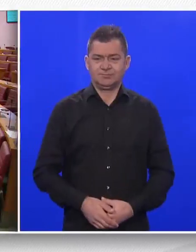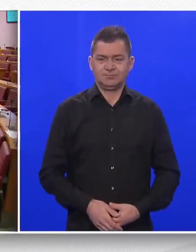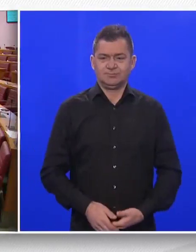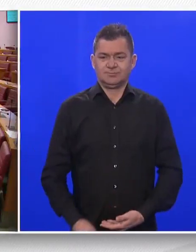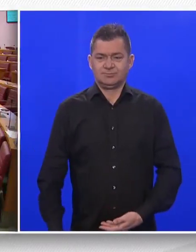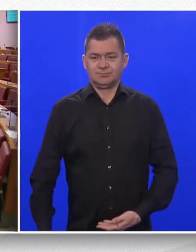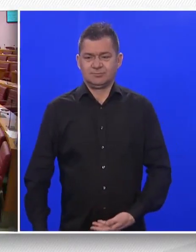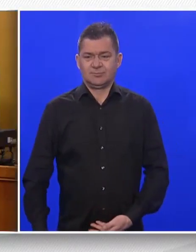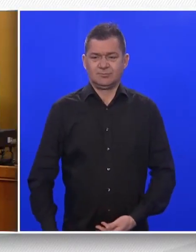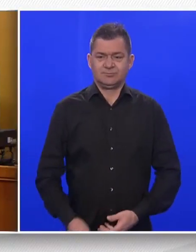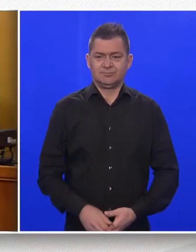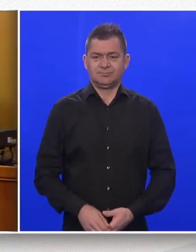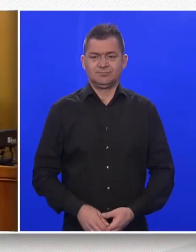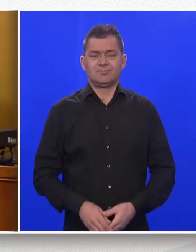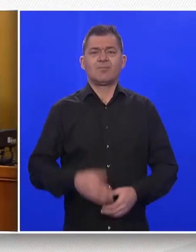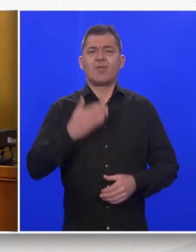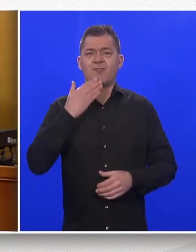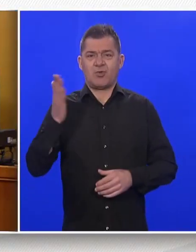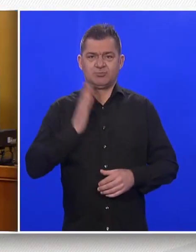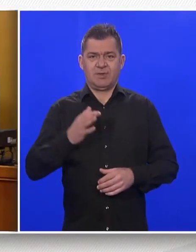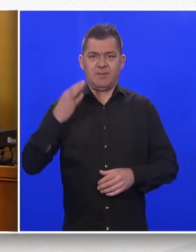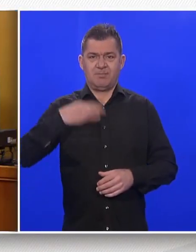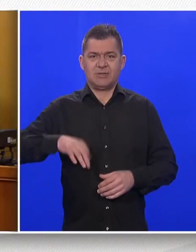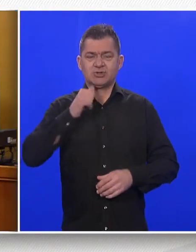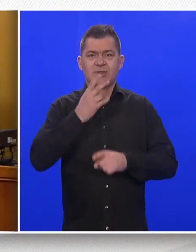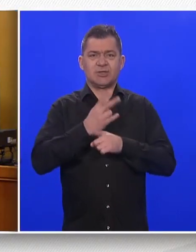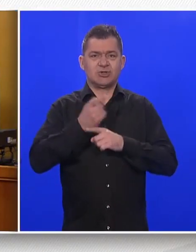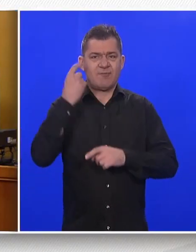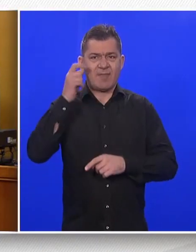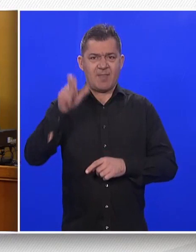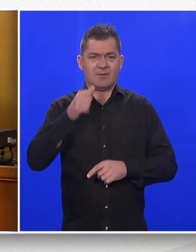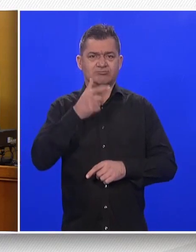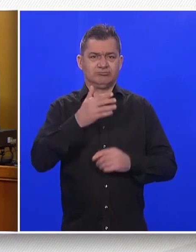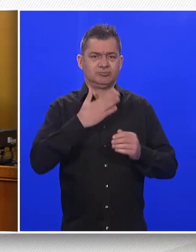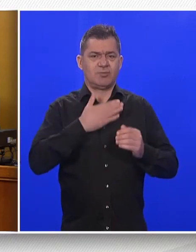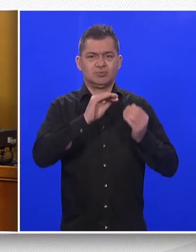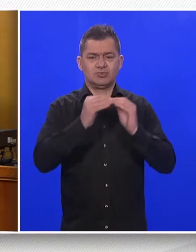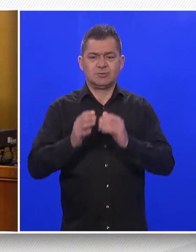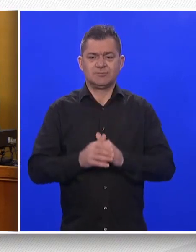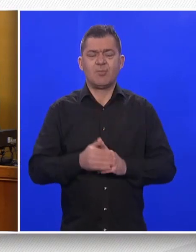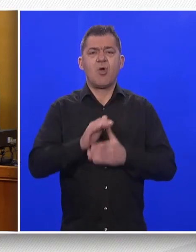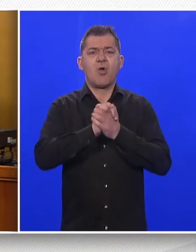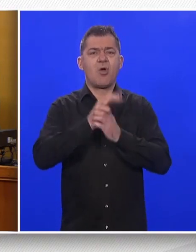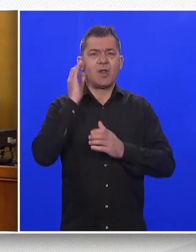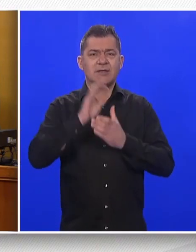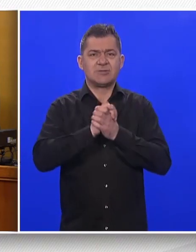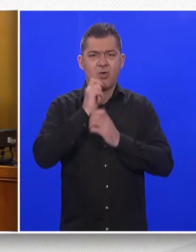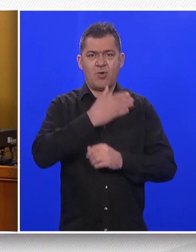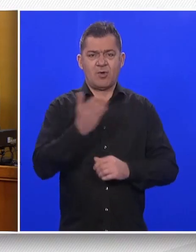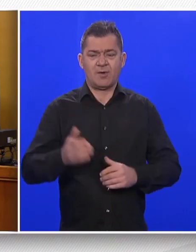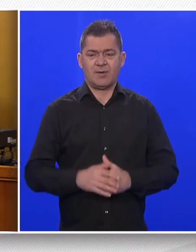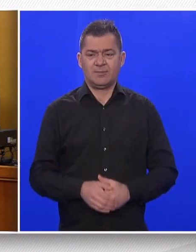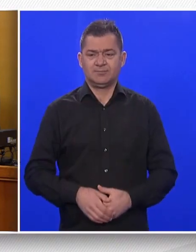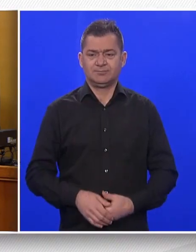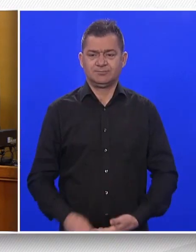Hvala lijepo gospodine predsjedniče, poštovni državni tajniči sa suradnicama, kolegice i kolege. Prije svega moram reći da